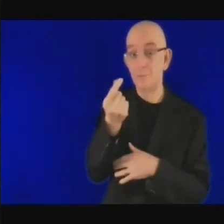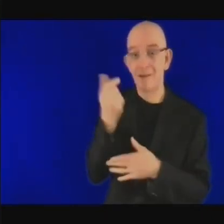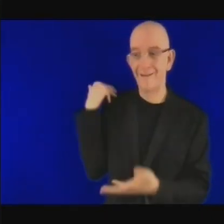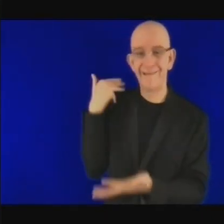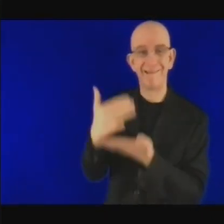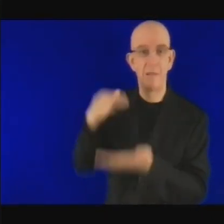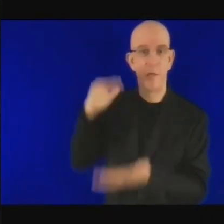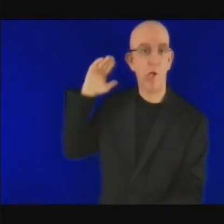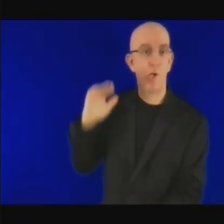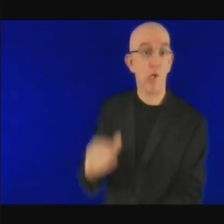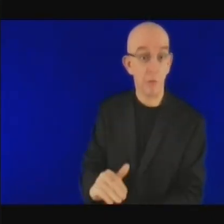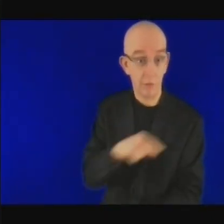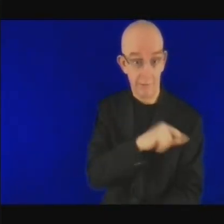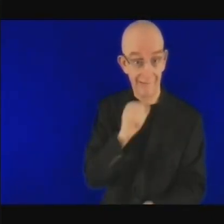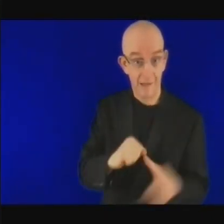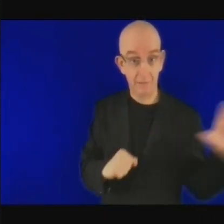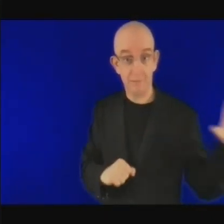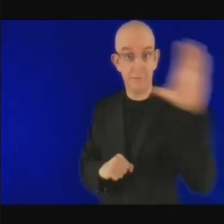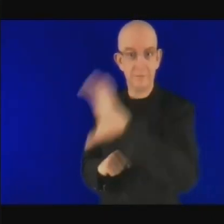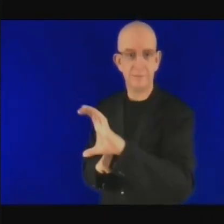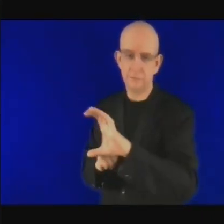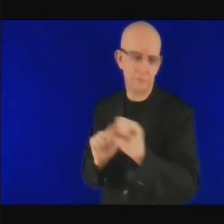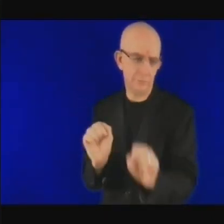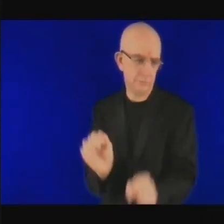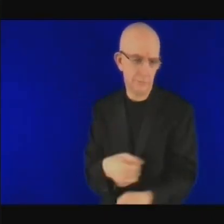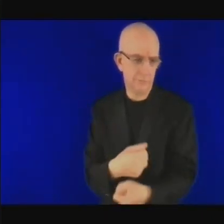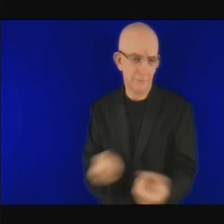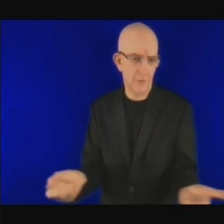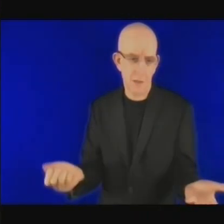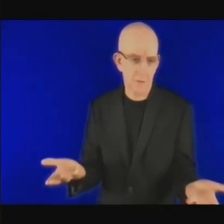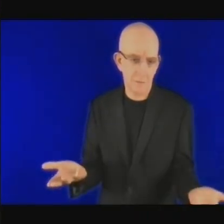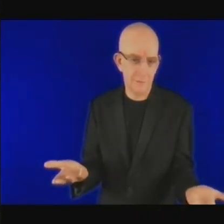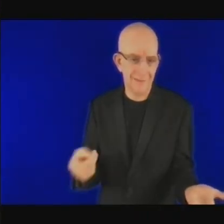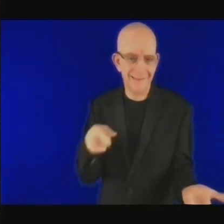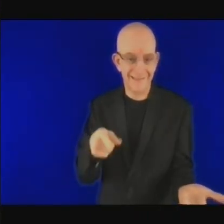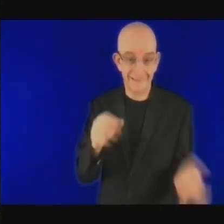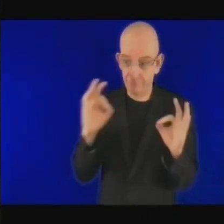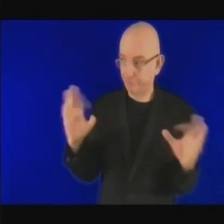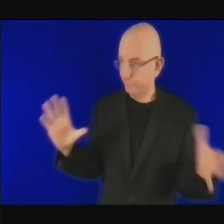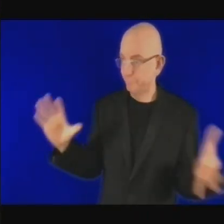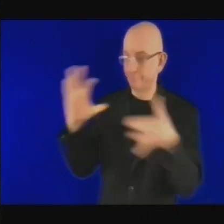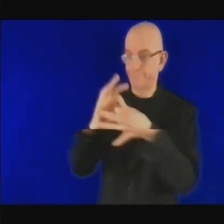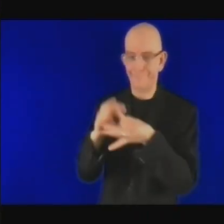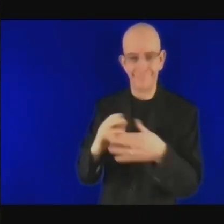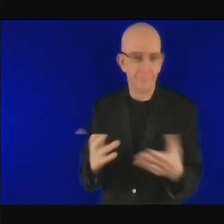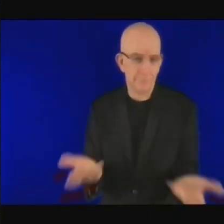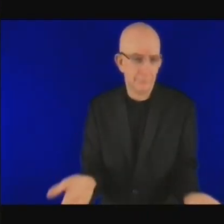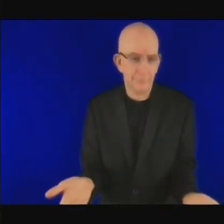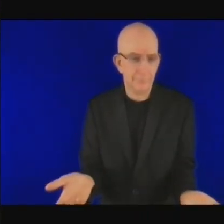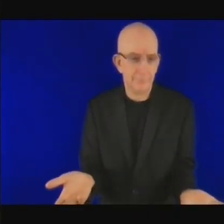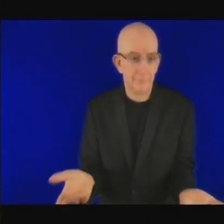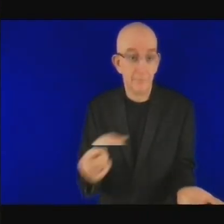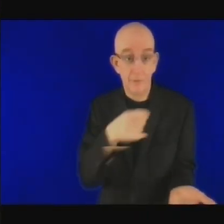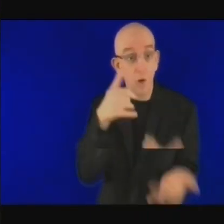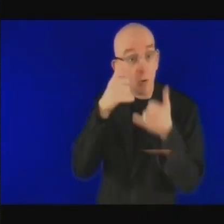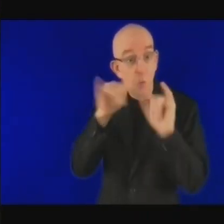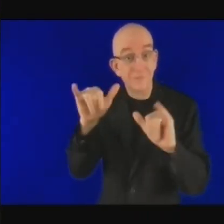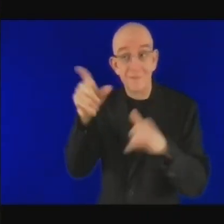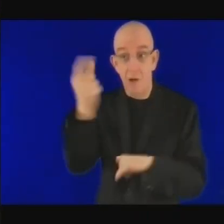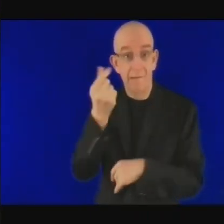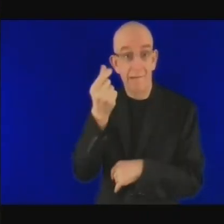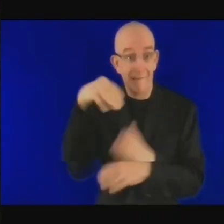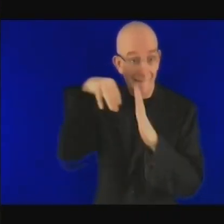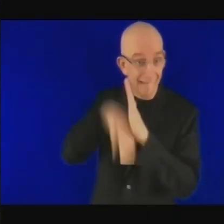c'est peut-être en Afrique du Sud où ils vont réussir à réduire cet écart mais ce ne sera pas le cas pour la plupart des pays africains